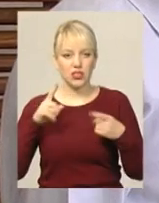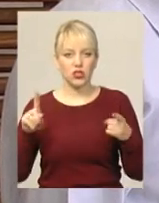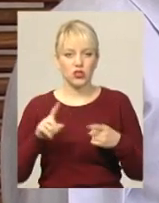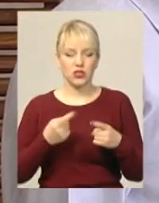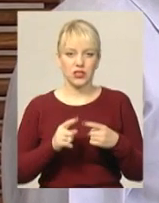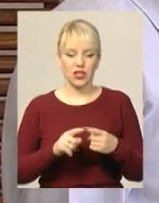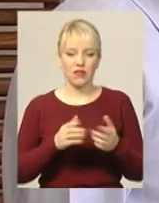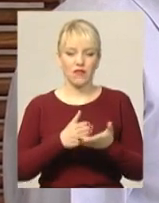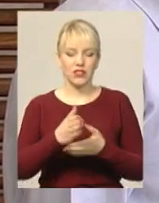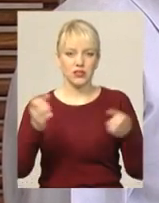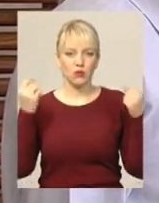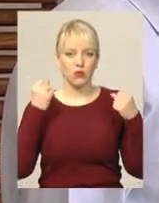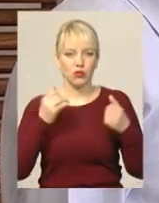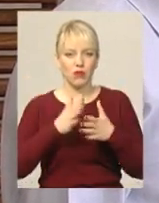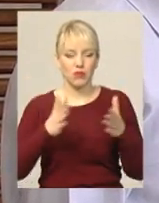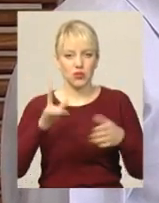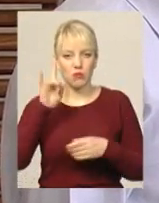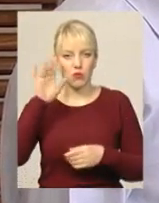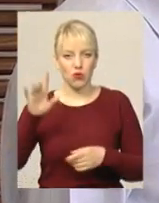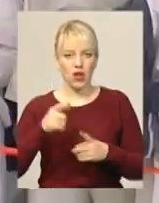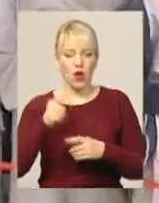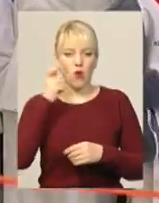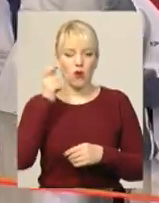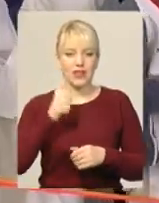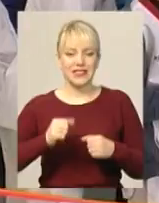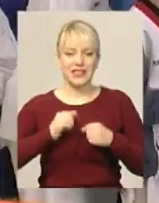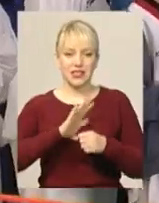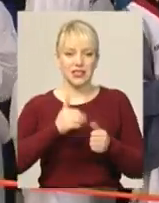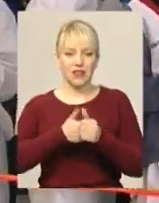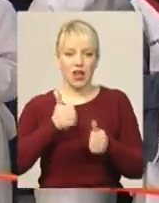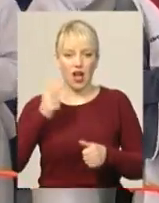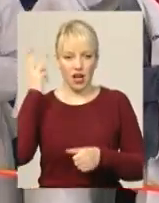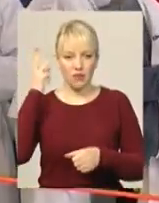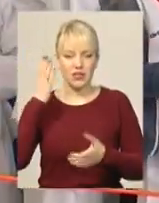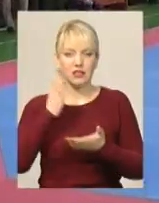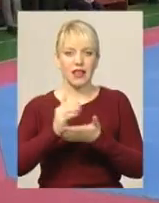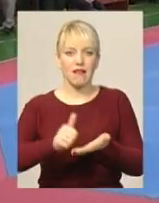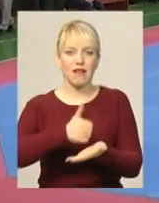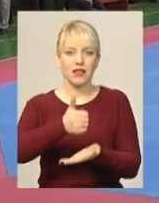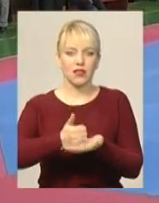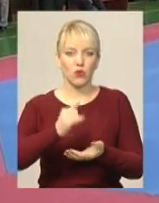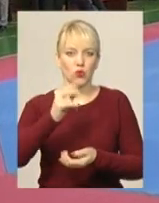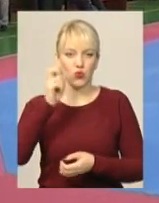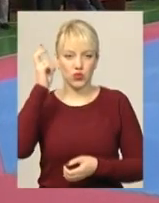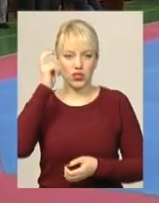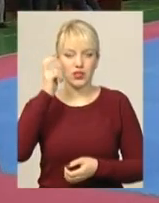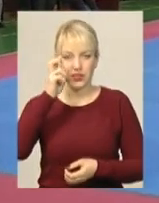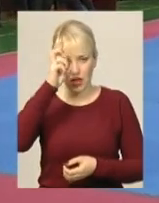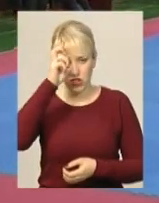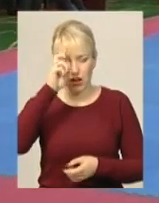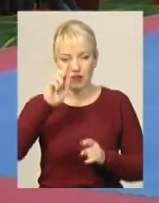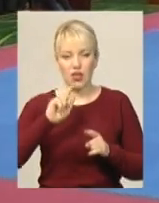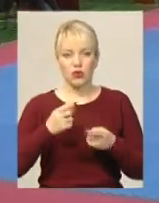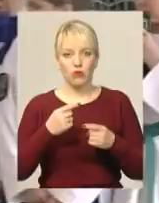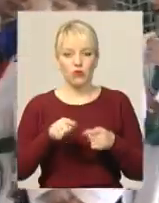більшої популярності Україна намагається не відставати, а Хмельниччина в цьому виді спорту – лідер у державі Сергій Пісоцький вважає, тому що в виді